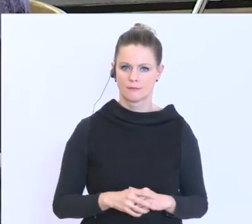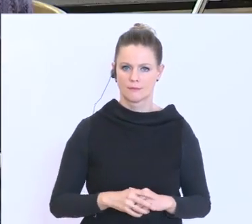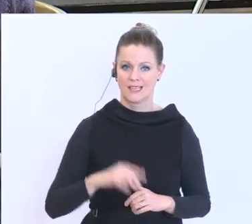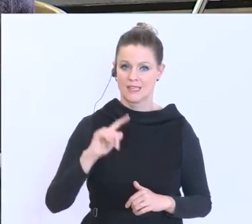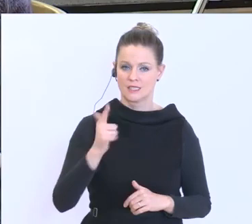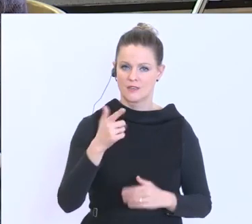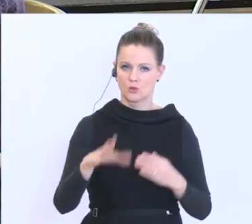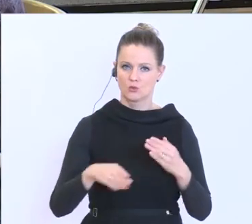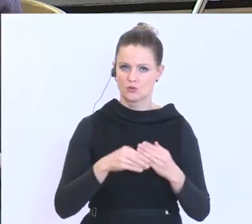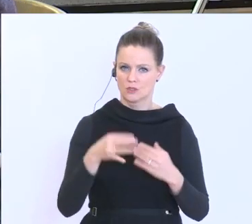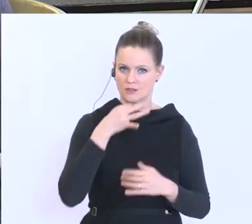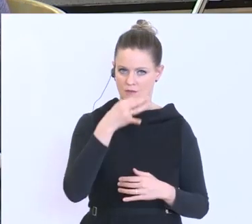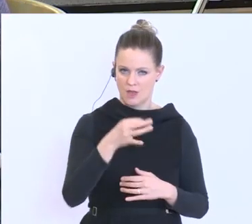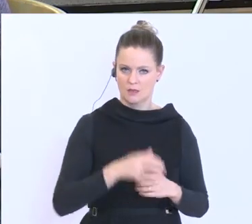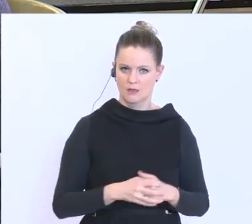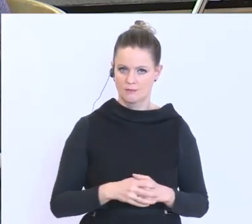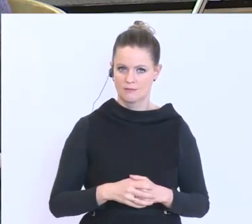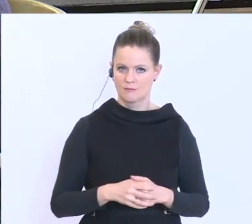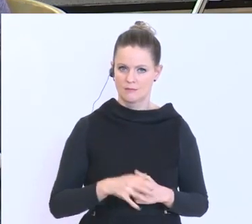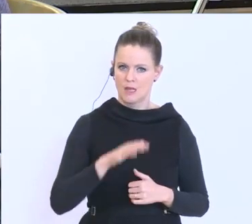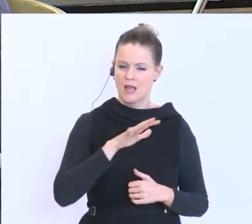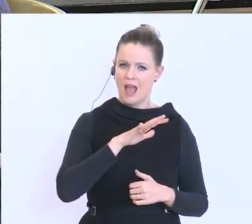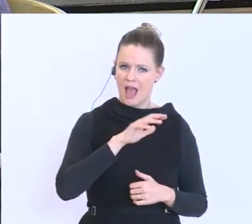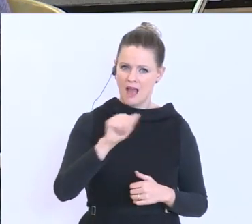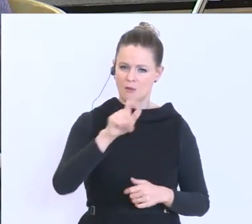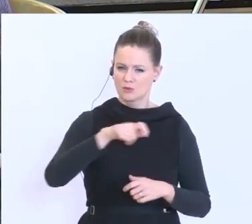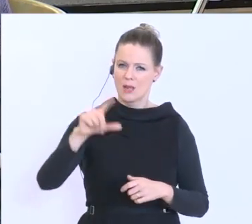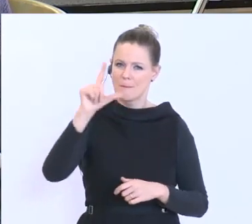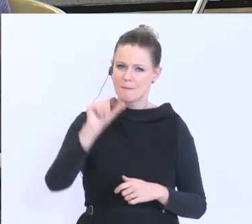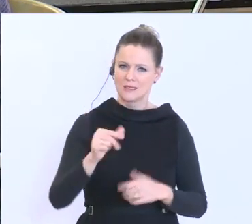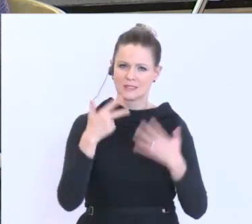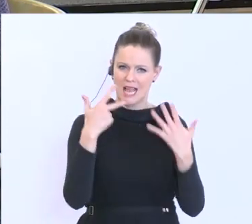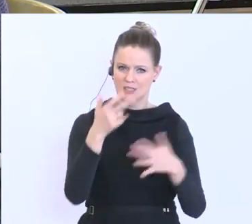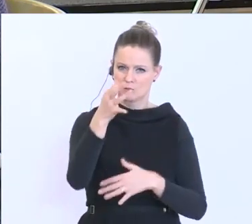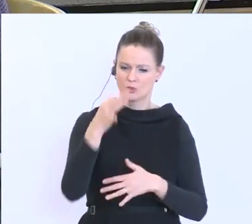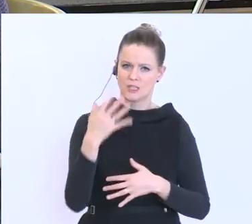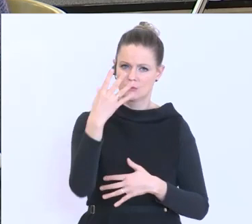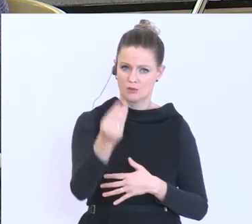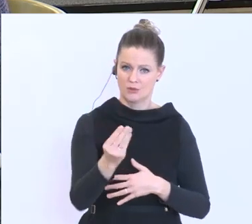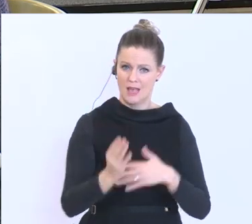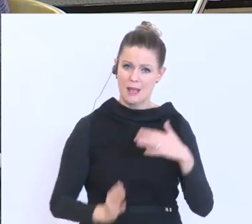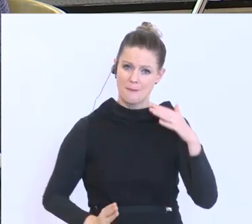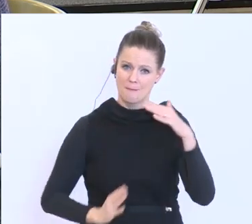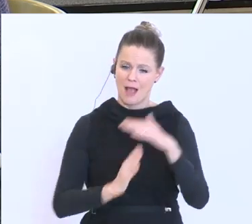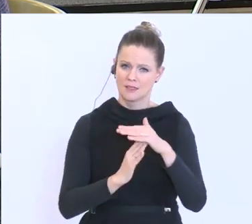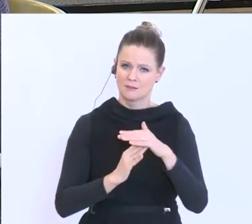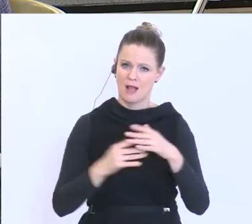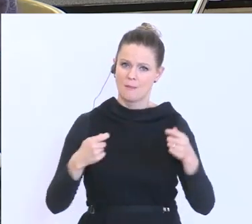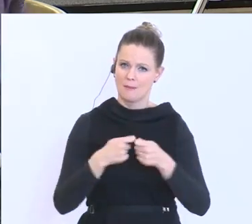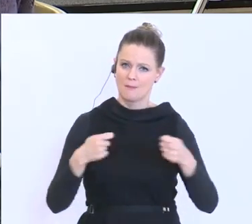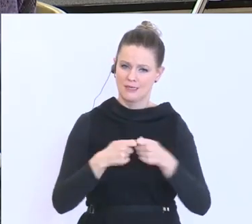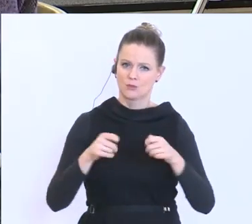Zweite Zusatzfrage, Sie haben gesagt, es kriegt jeder 80 Prozent mindestens. Gilt das maximal bis zur Bemessungsgrundlage?